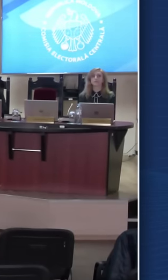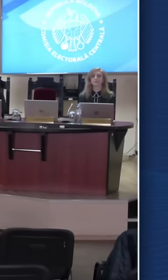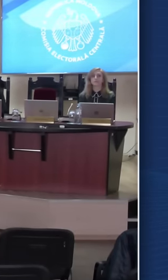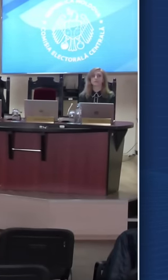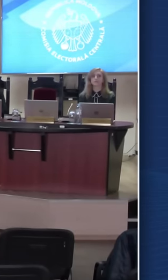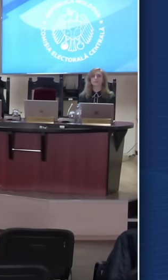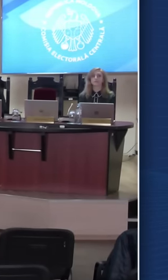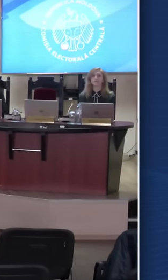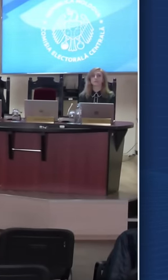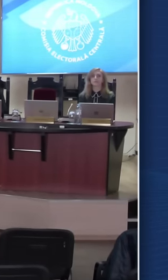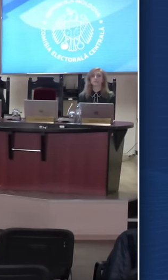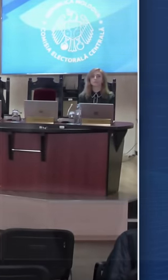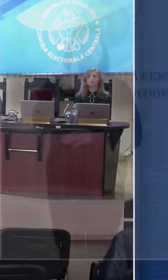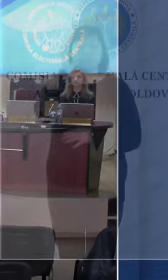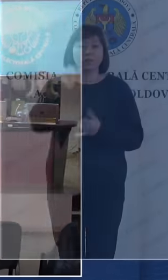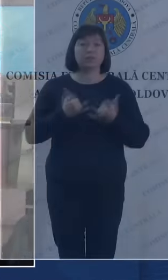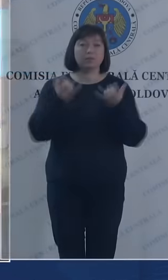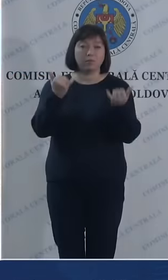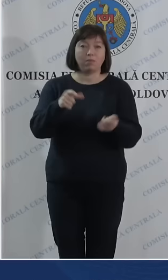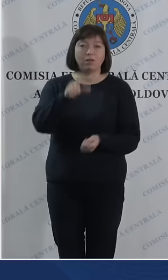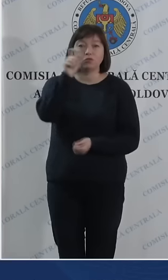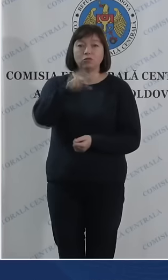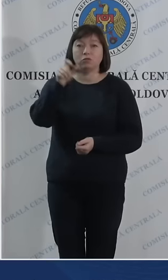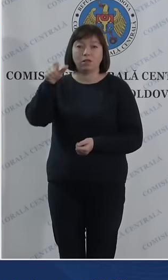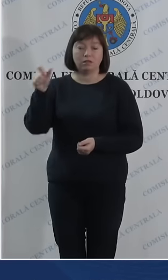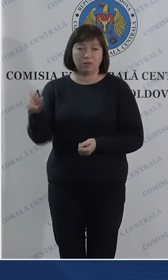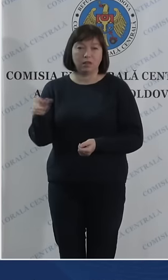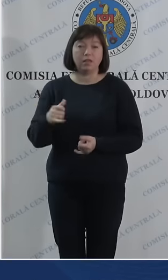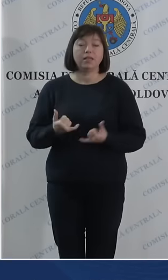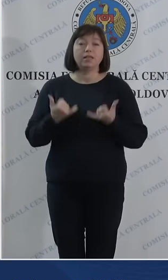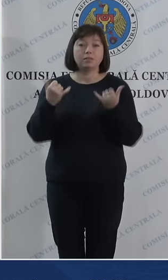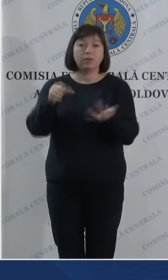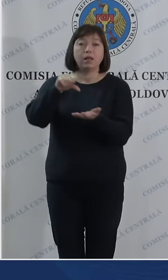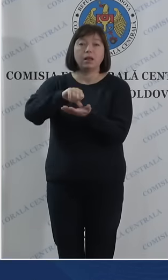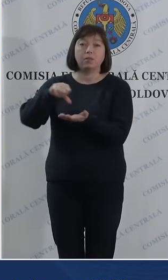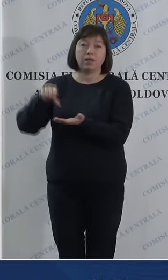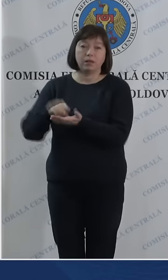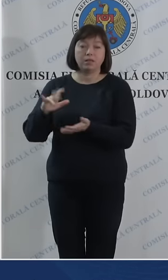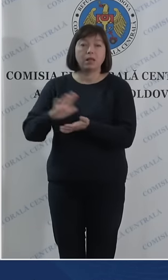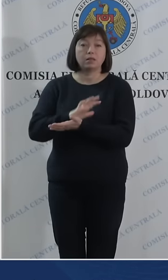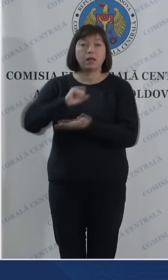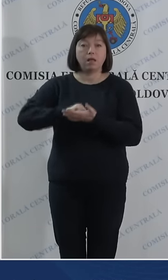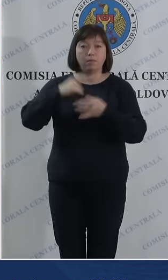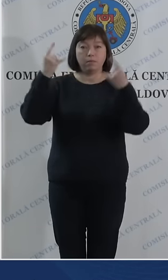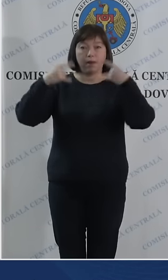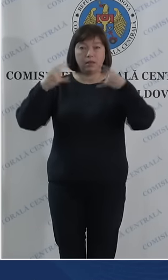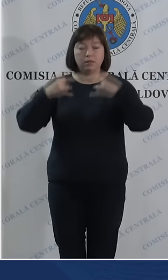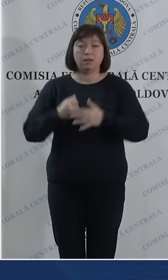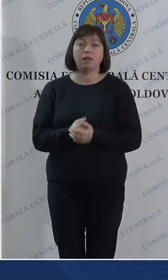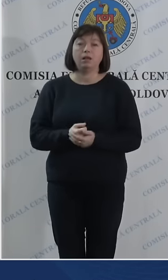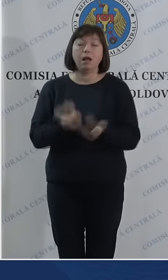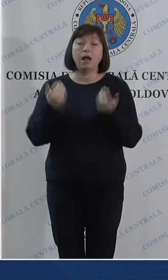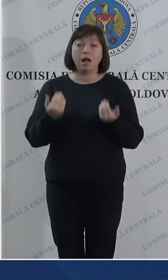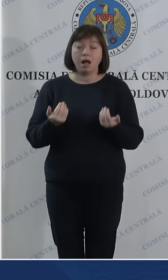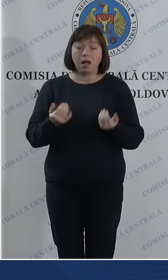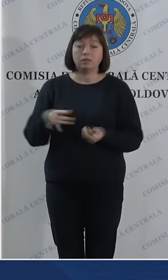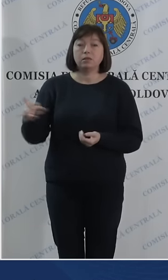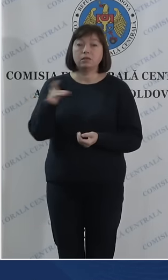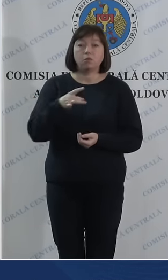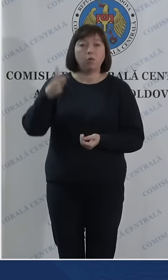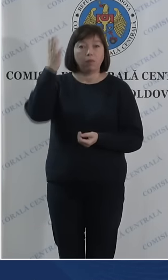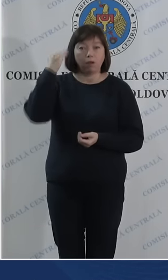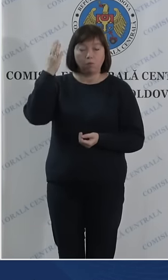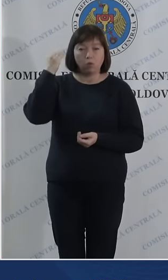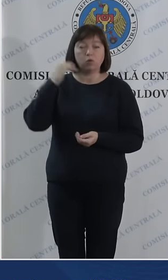Buna dimineața, stimați cetățeni, stimați reprezentanți ai presei. Astăzi, Republica